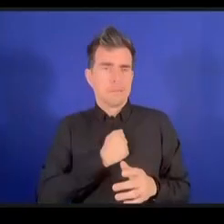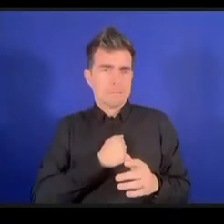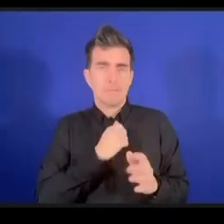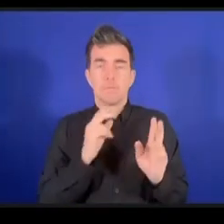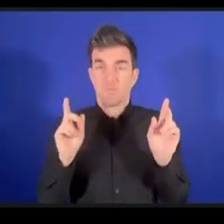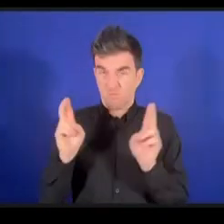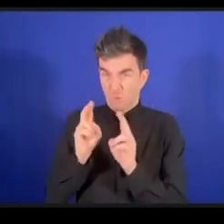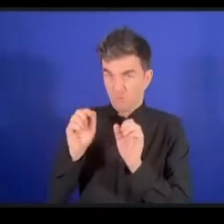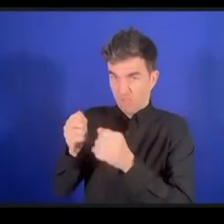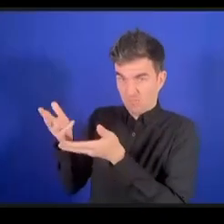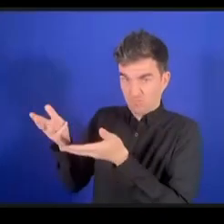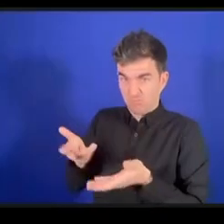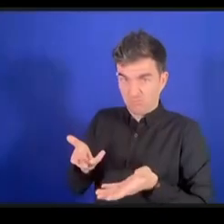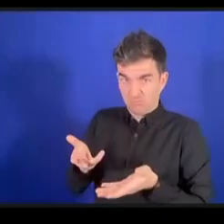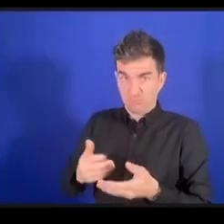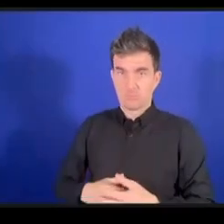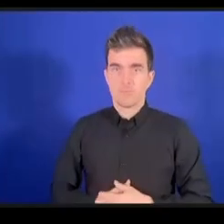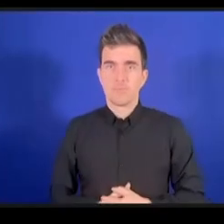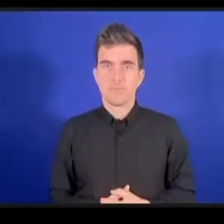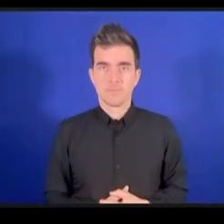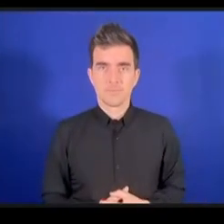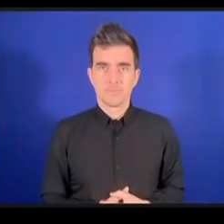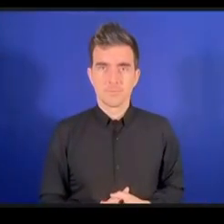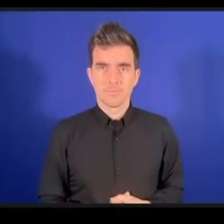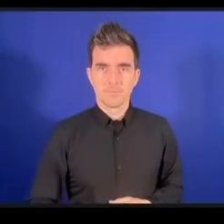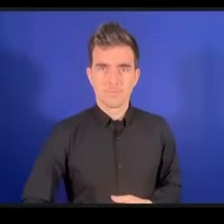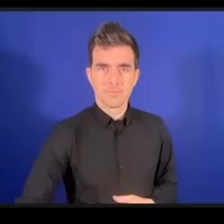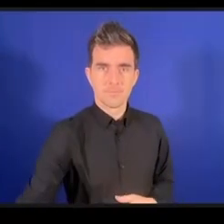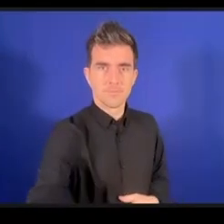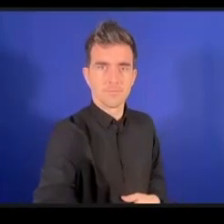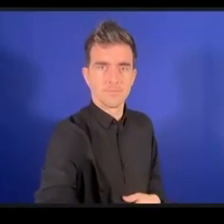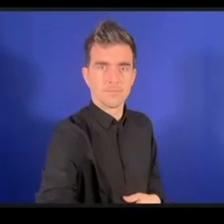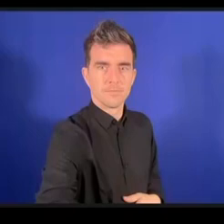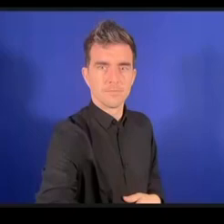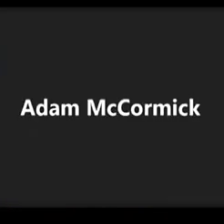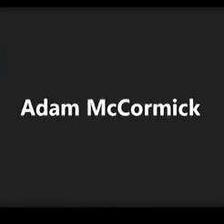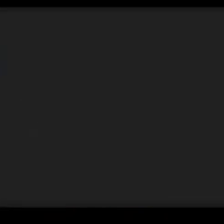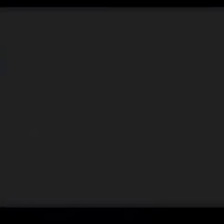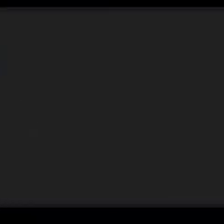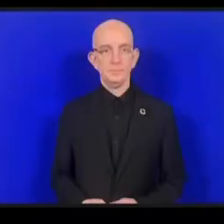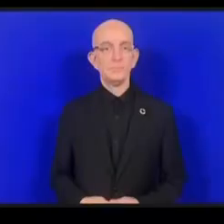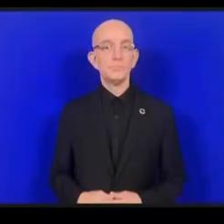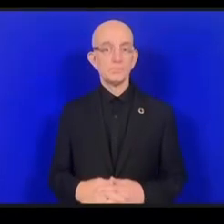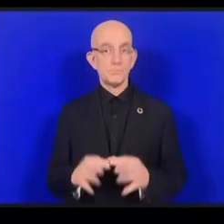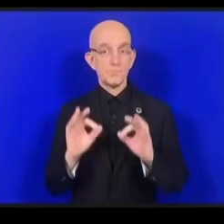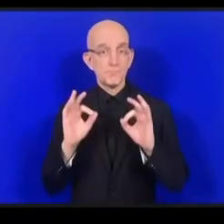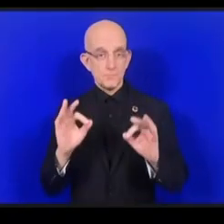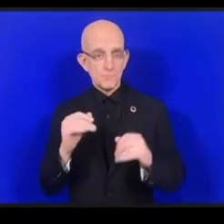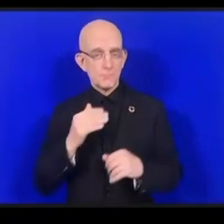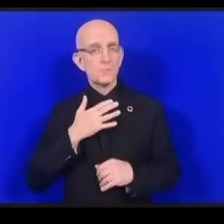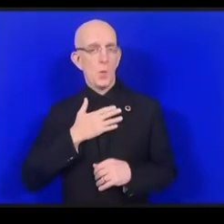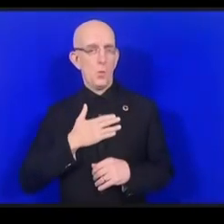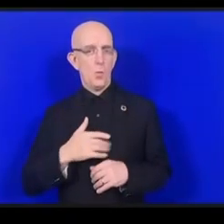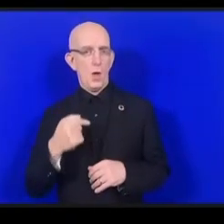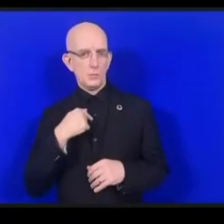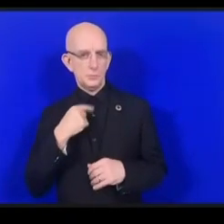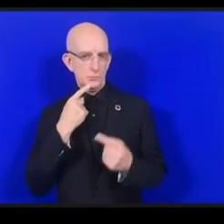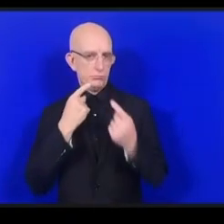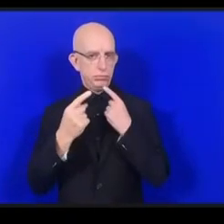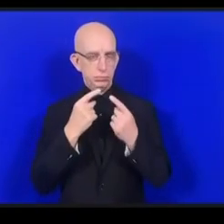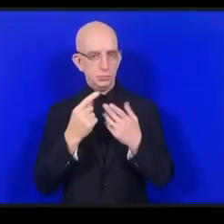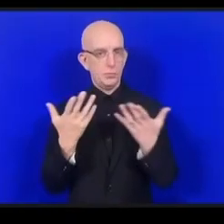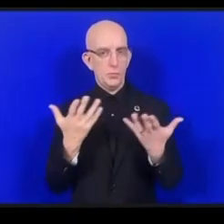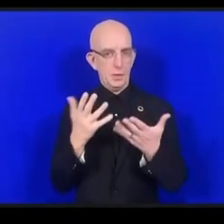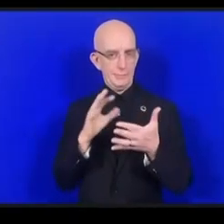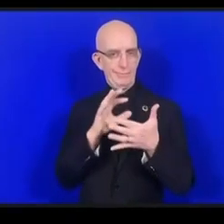هل لديك مداخلة قصيرة نعم من وجهة نظر المعلمين نحن نعمل